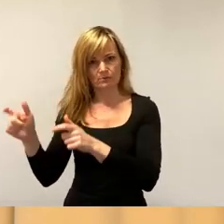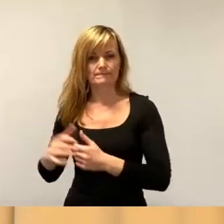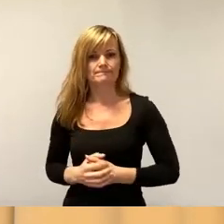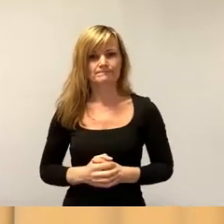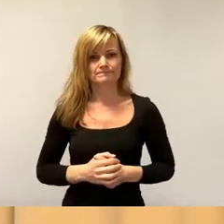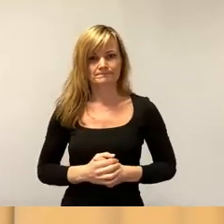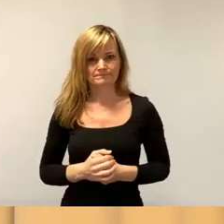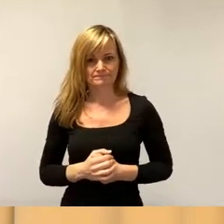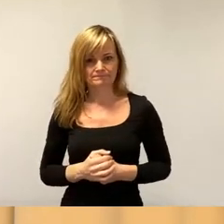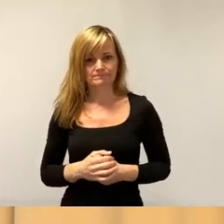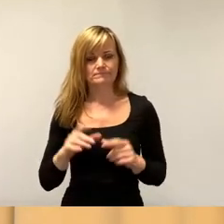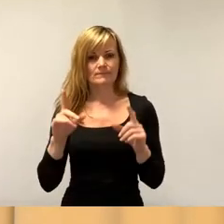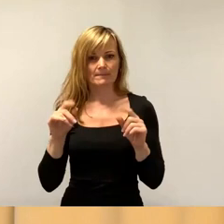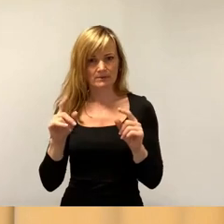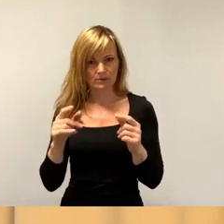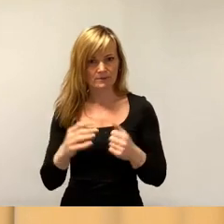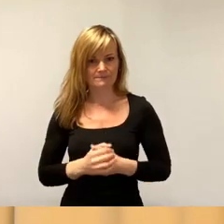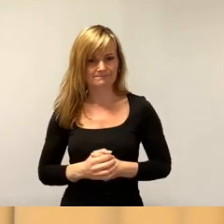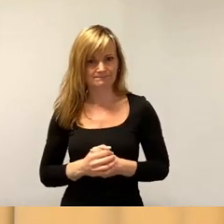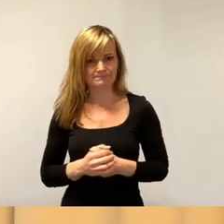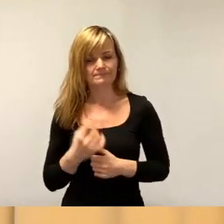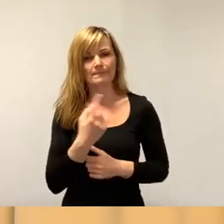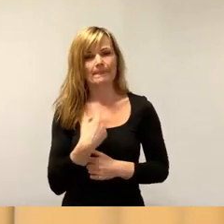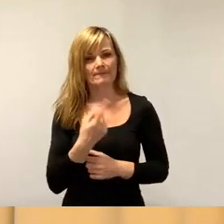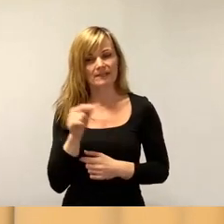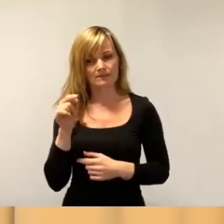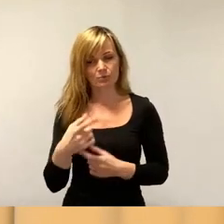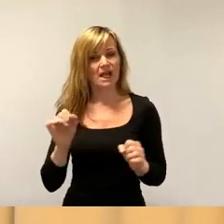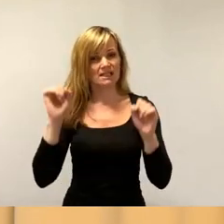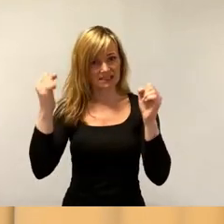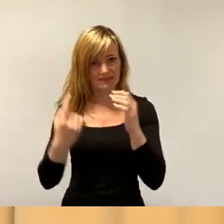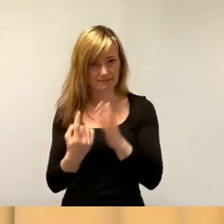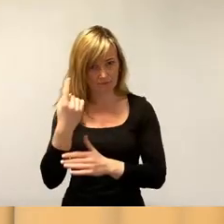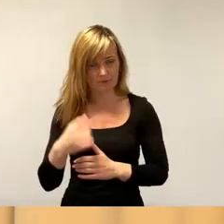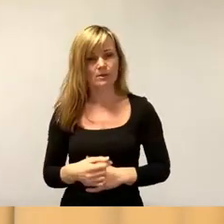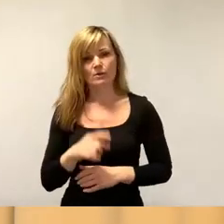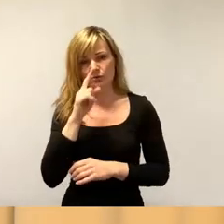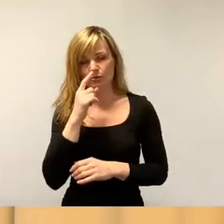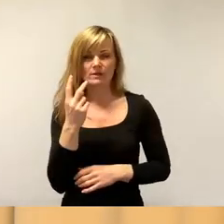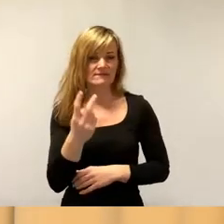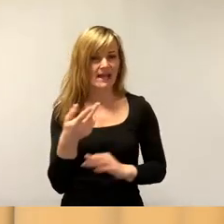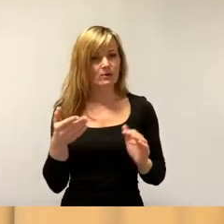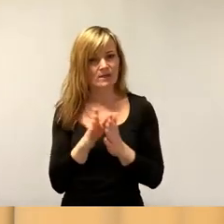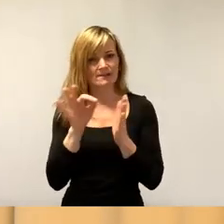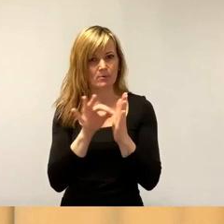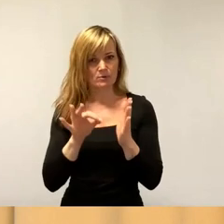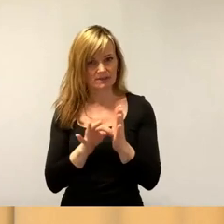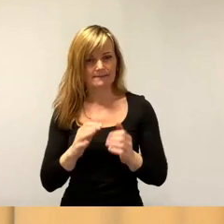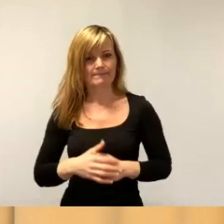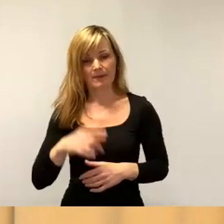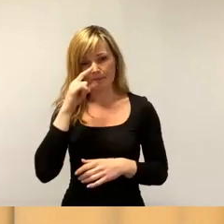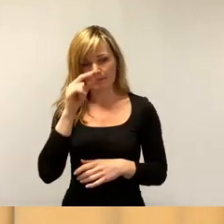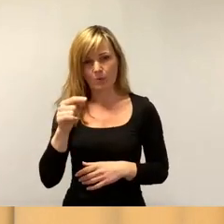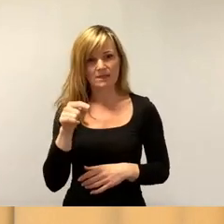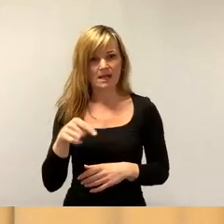Das heißt, wir sind dort sehr aktiv. Vielleicht noch zwei kurze Punkte. Am Montag lehnt